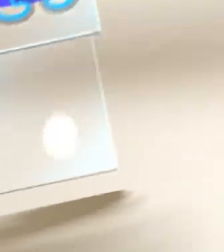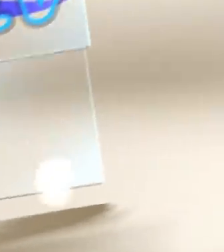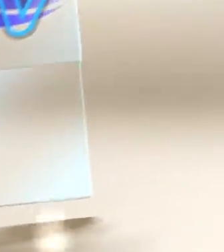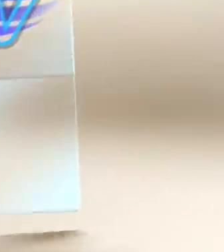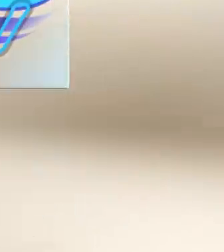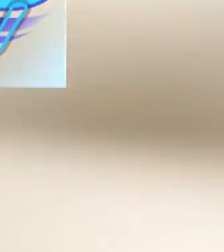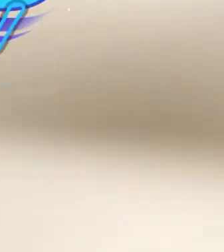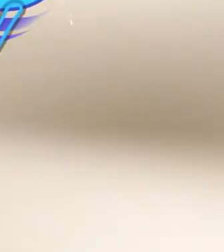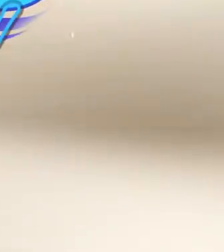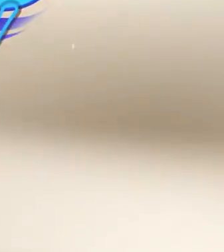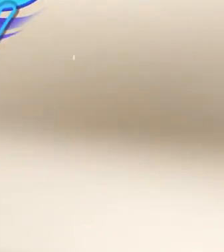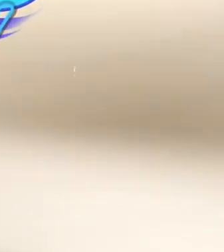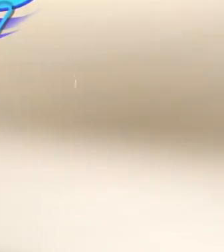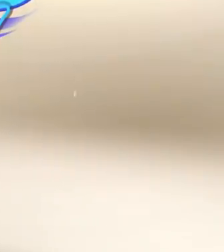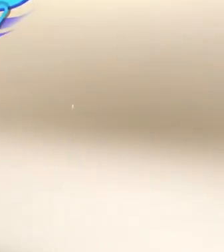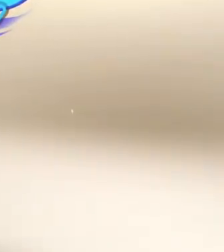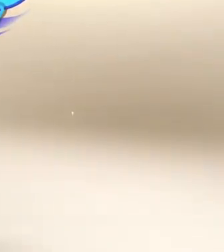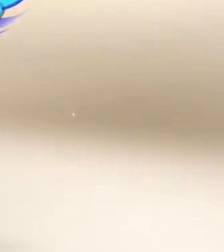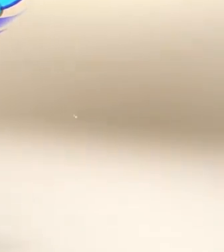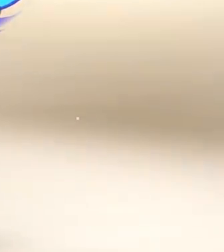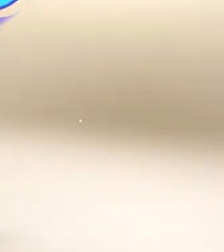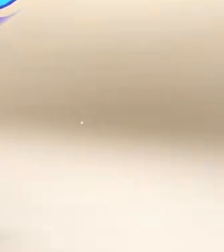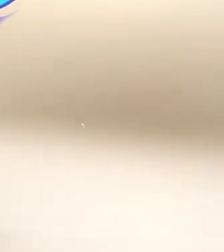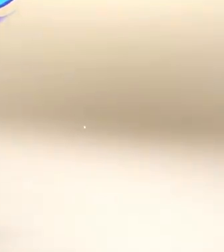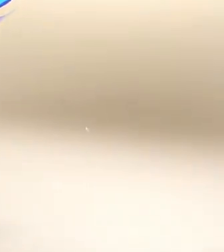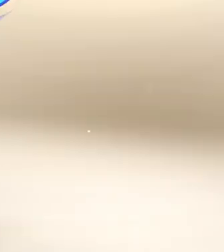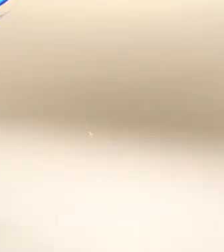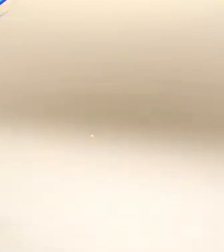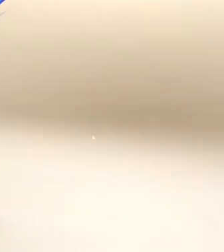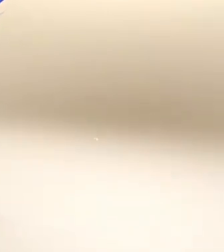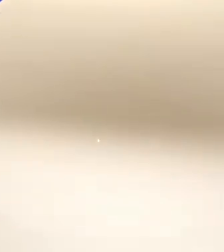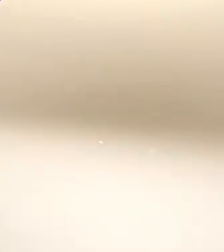Słowa Bożych błogosławień.